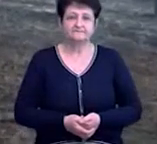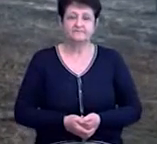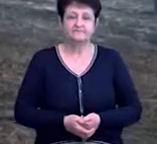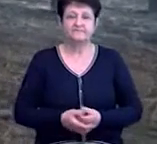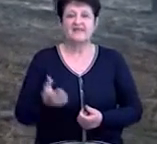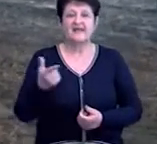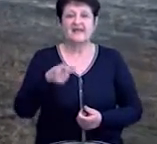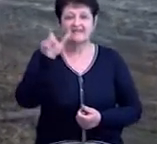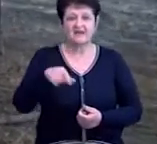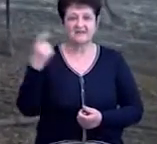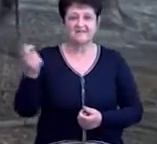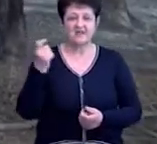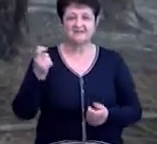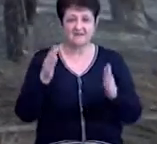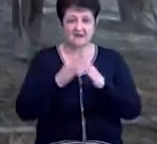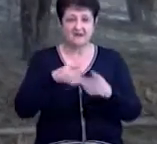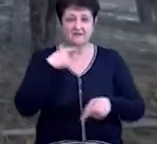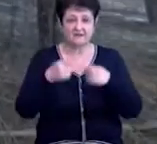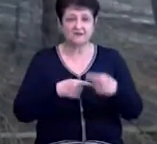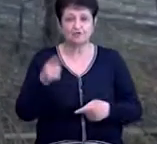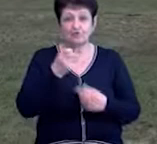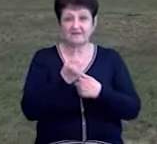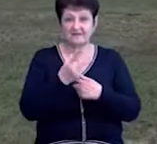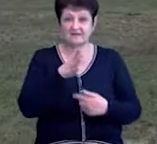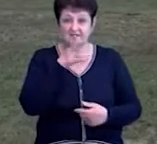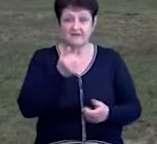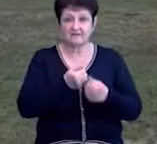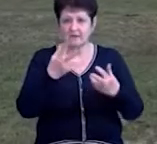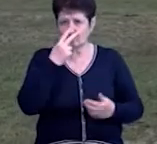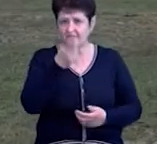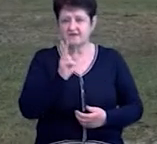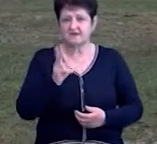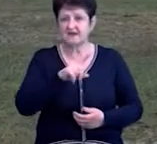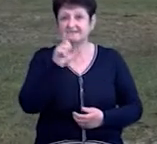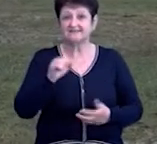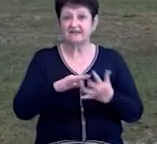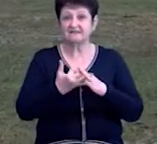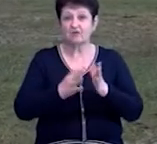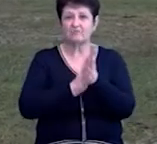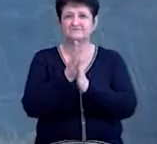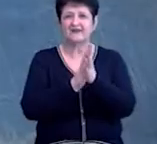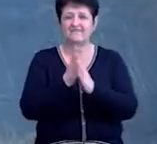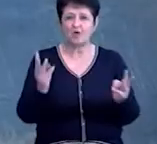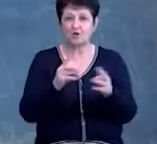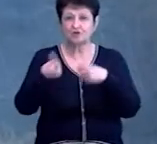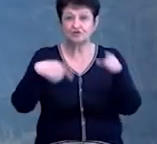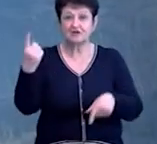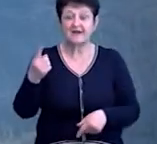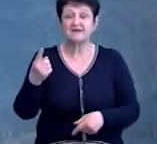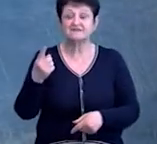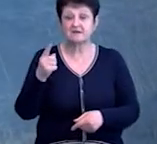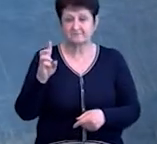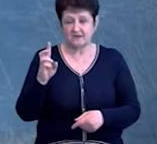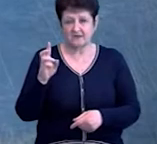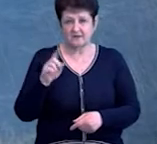Геннадій – власник хати у хуторі. Каже, о 13-й годині дня помітили, як за селом горіла рослинність. Через годину горів уже